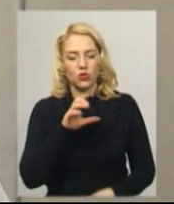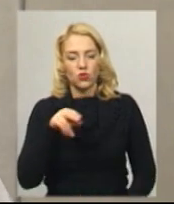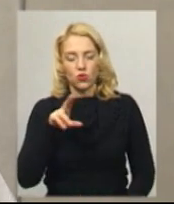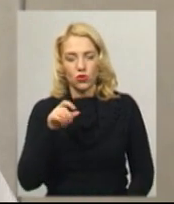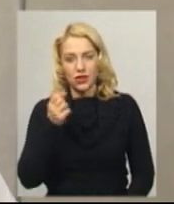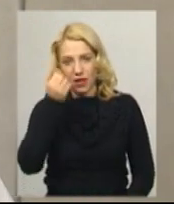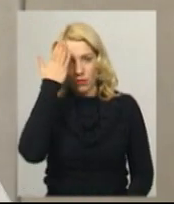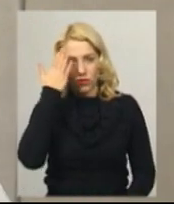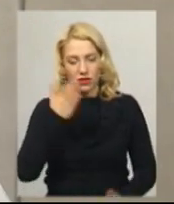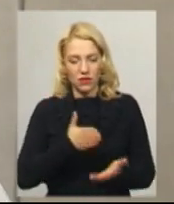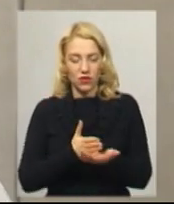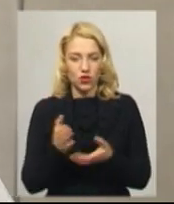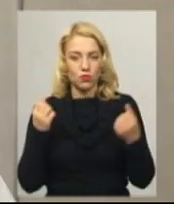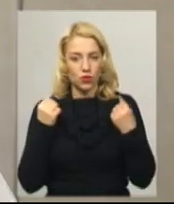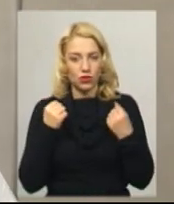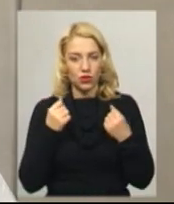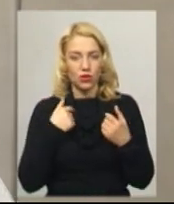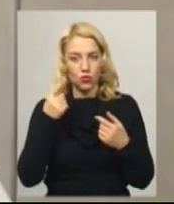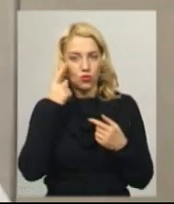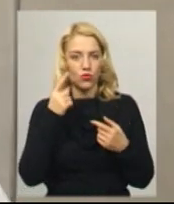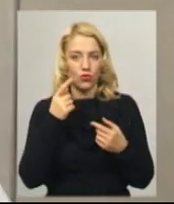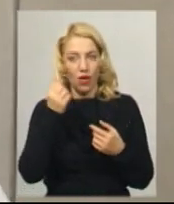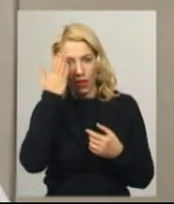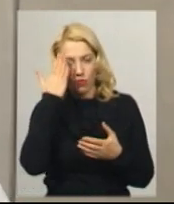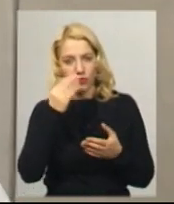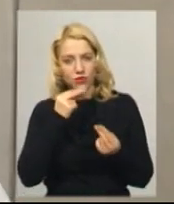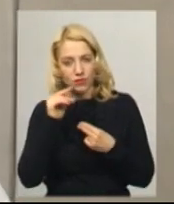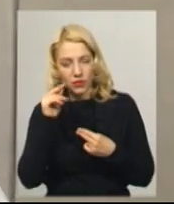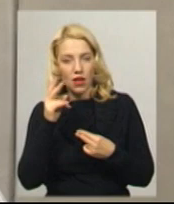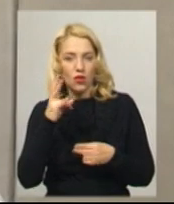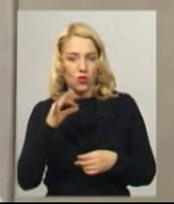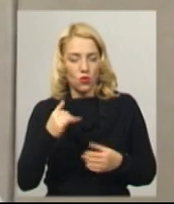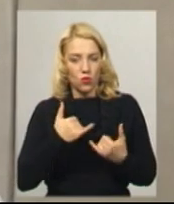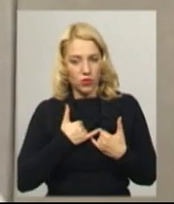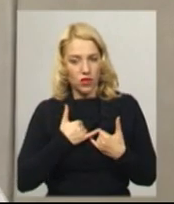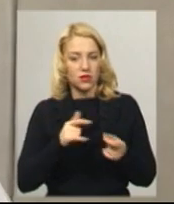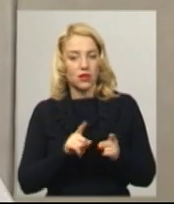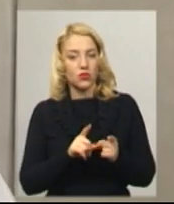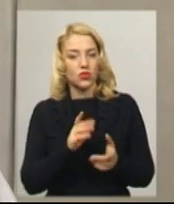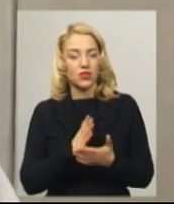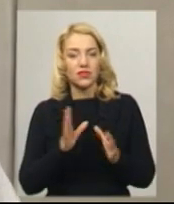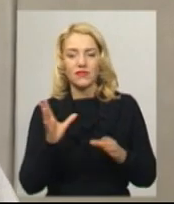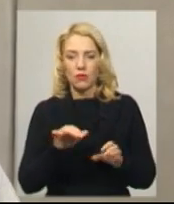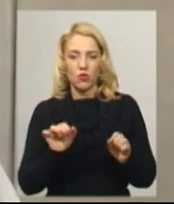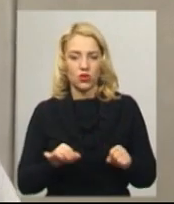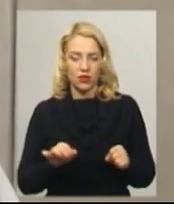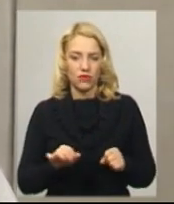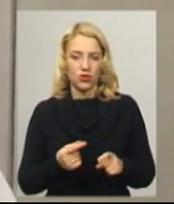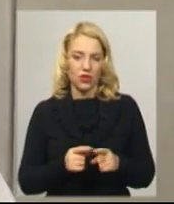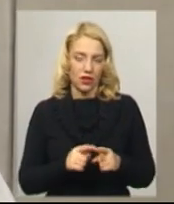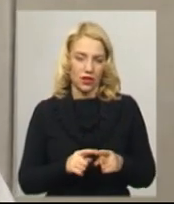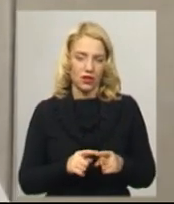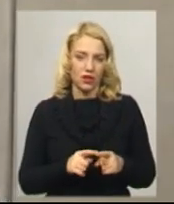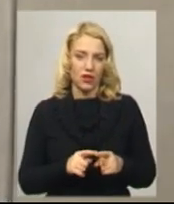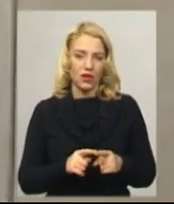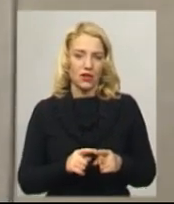спорту, я думаю, що японці, але в нас є вся можливість їх вигравати так